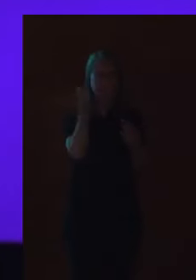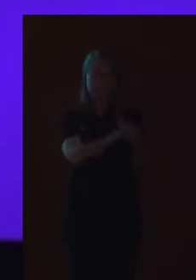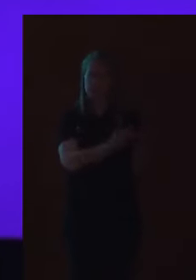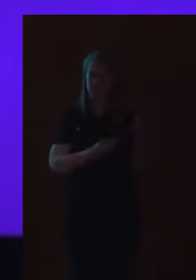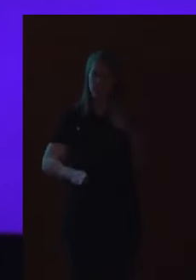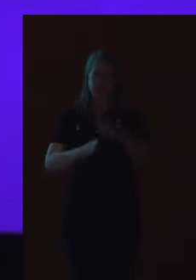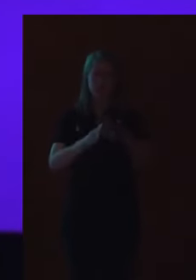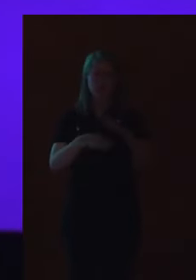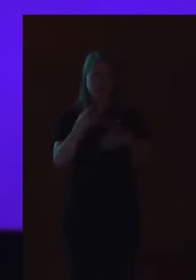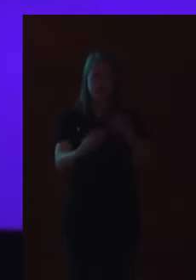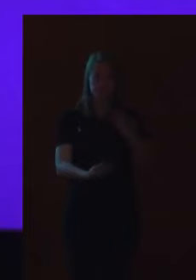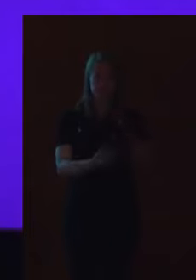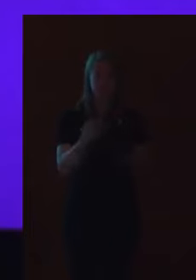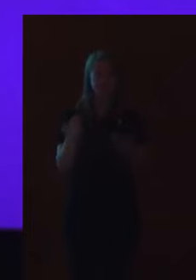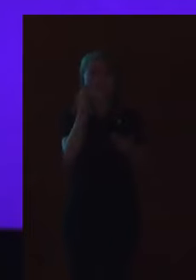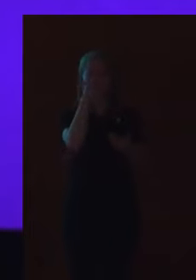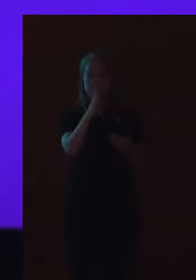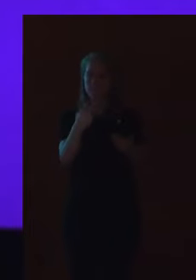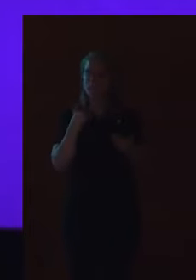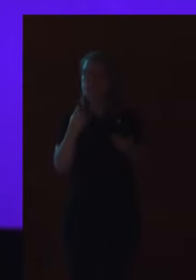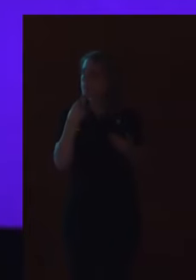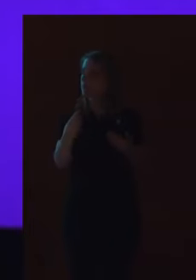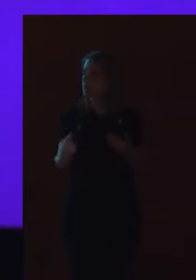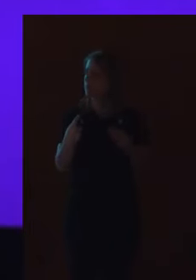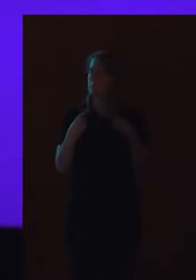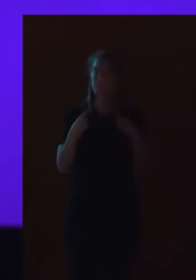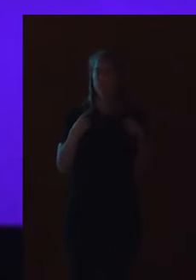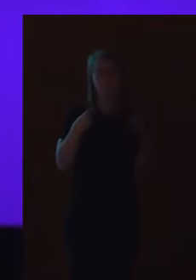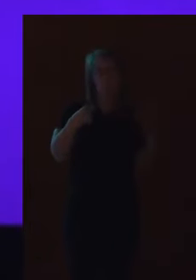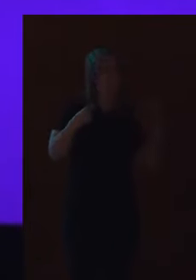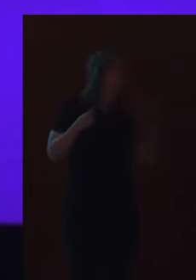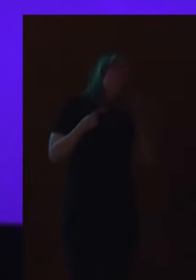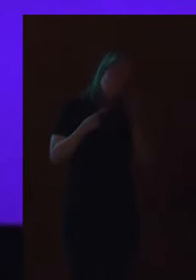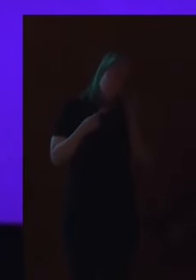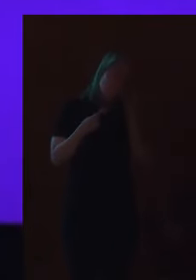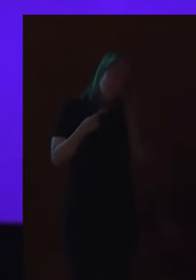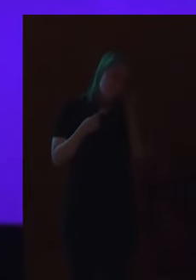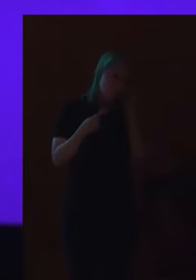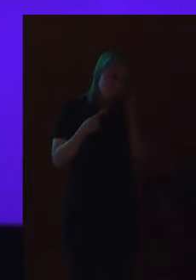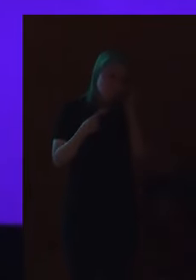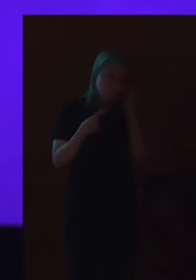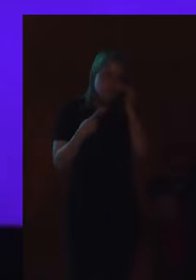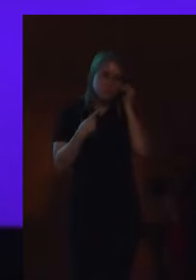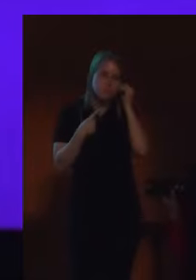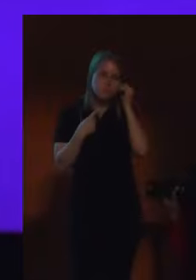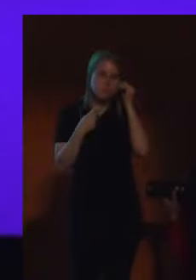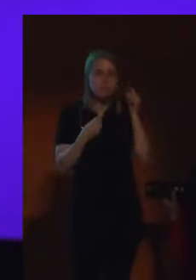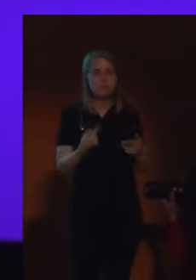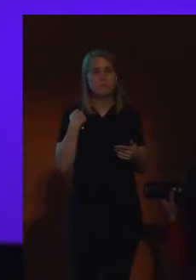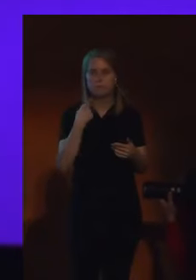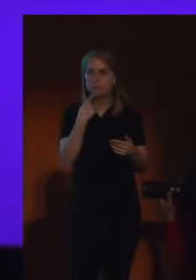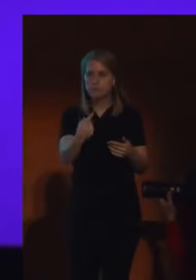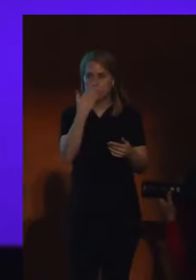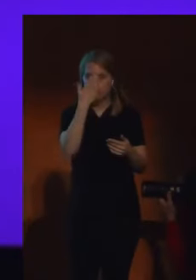ondoko eguzkia ikusteko aukere izango dugu zalantzari gabe. Egie esan, pixka bat intresionatu